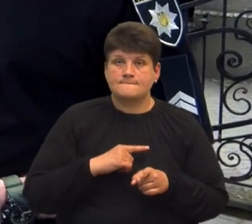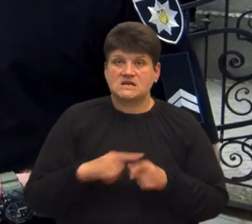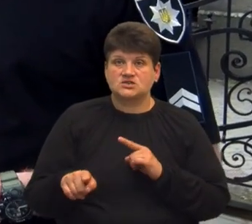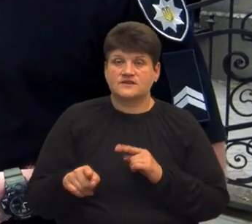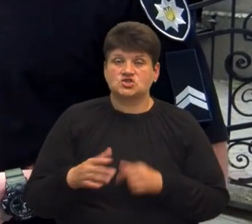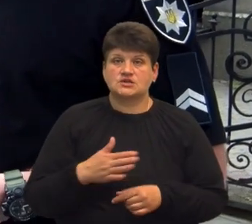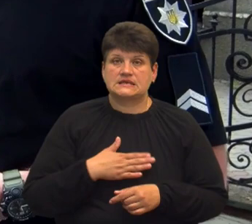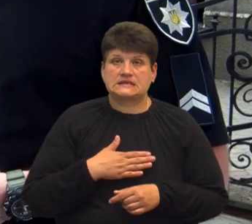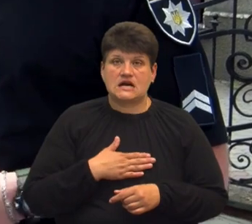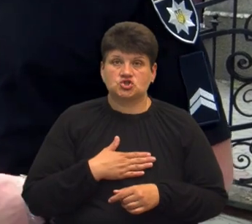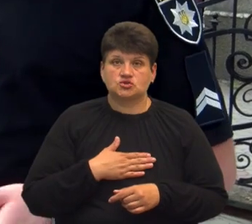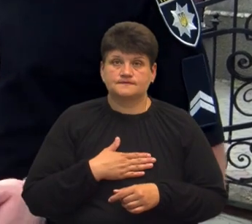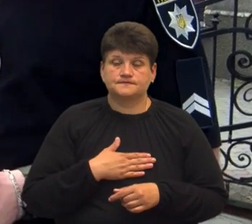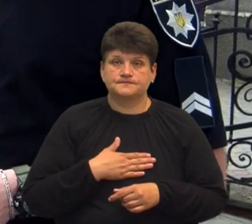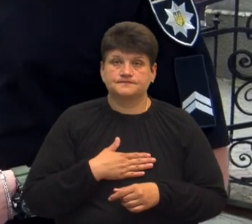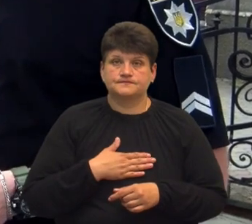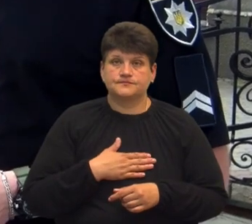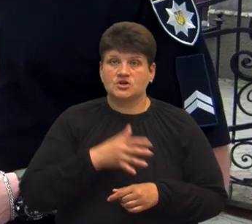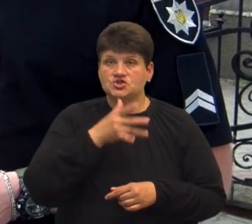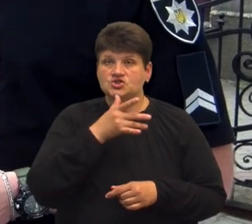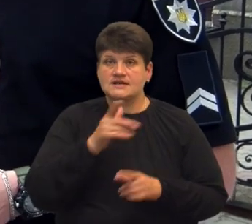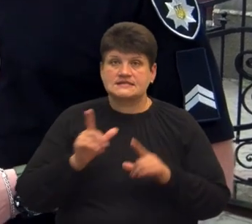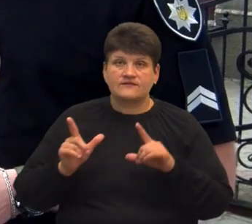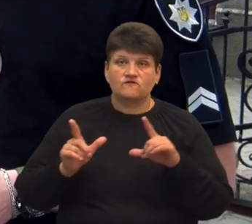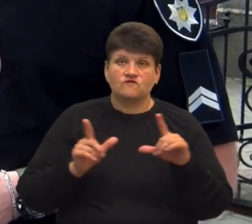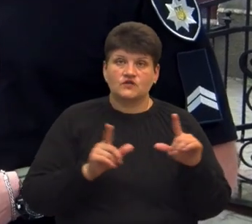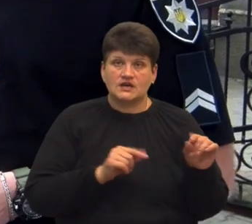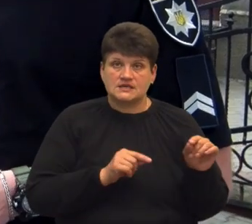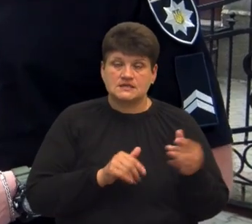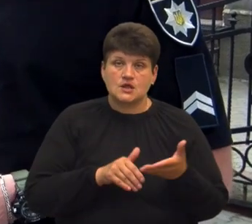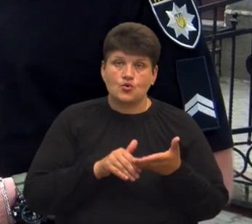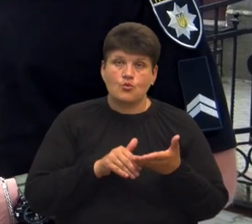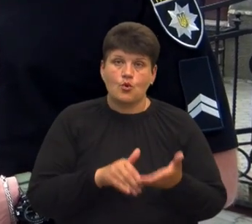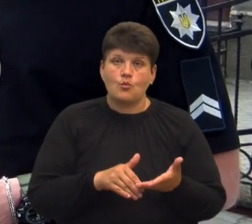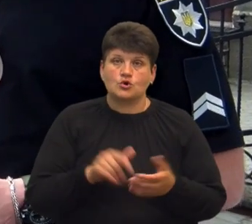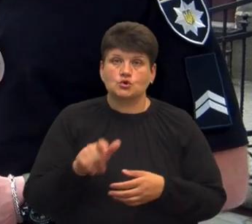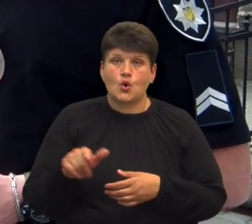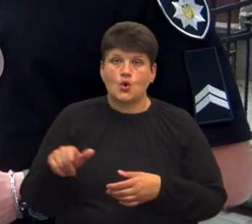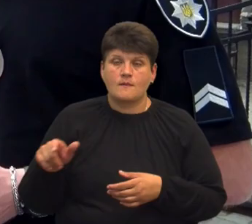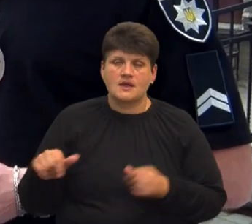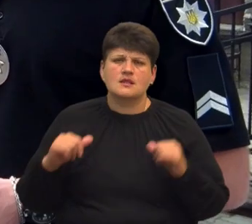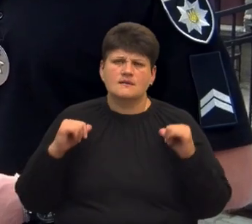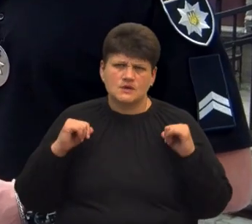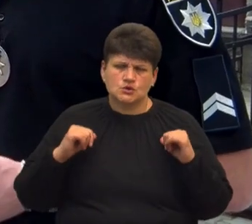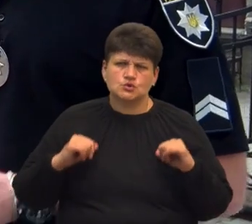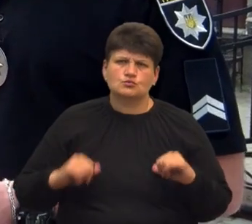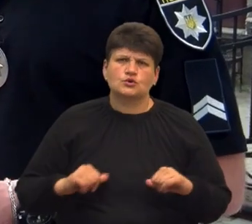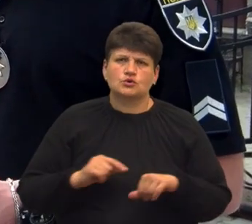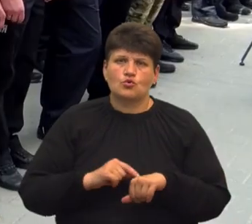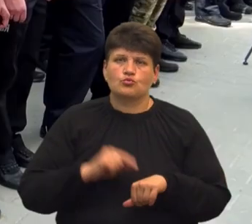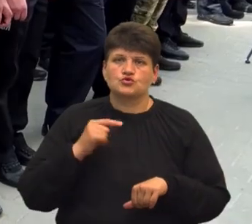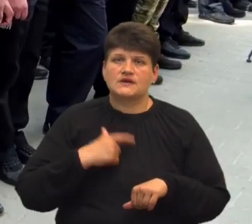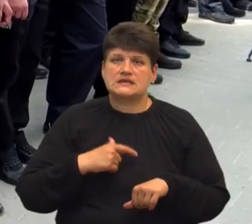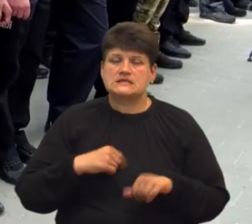час виїзду і допоможе громадянам спокійно почувати себе